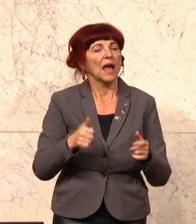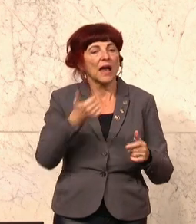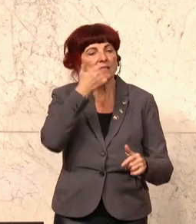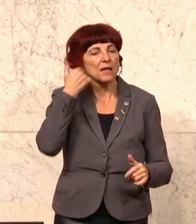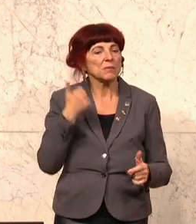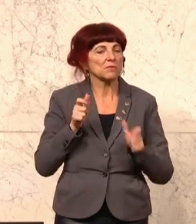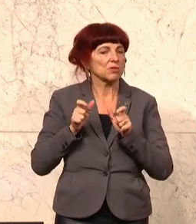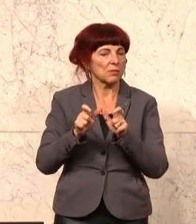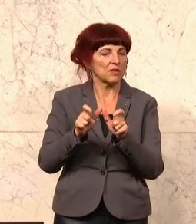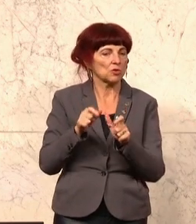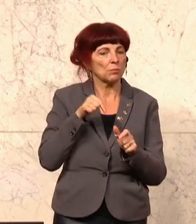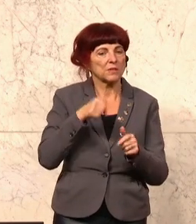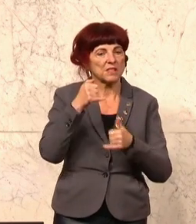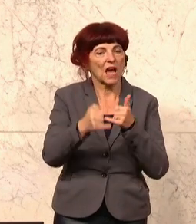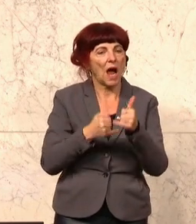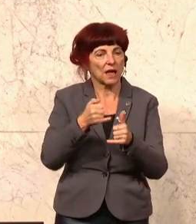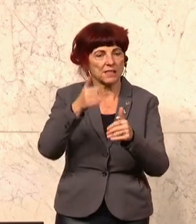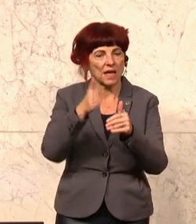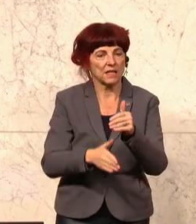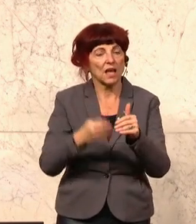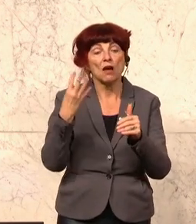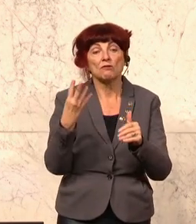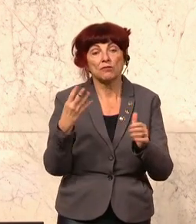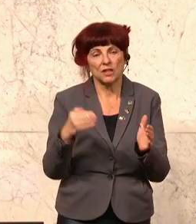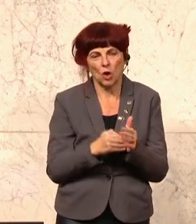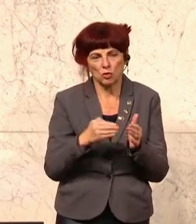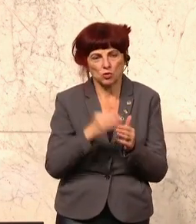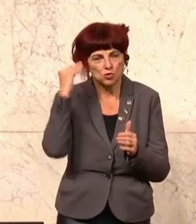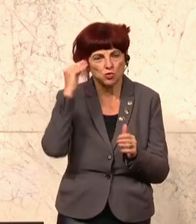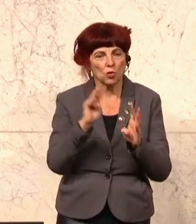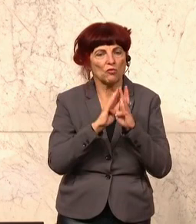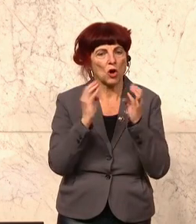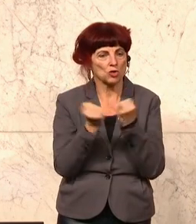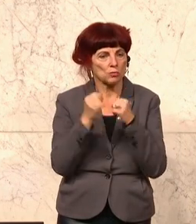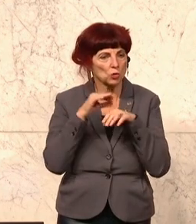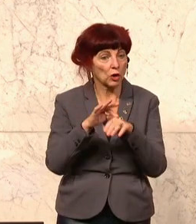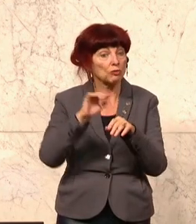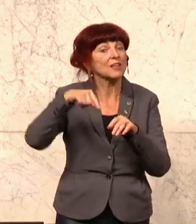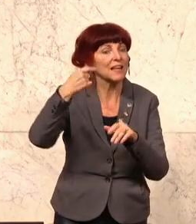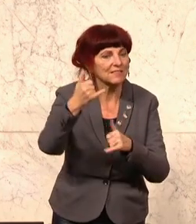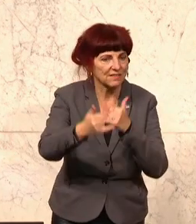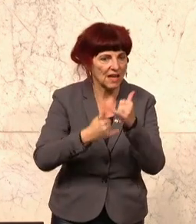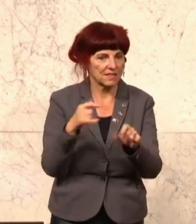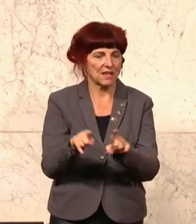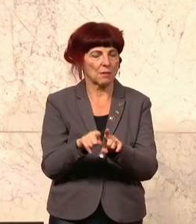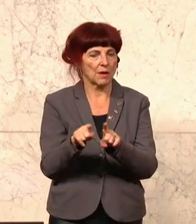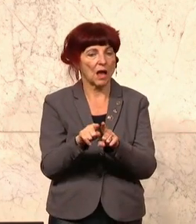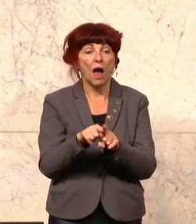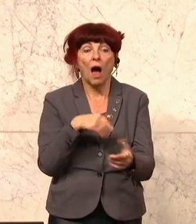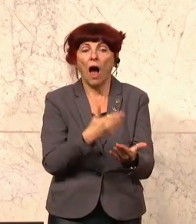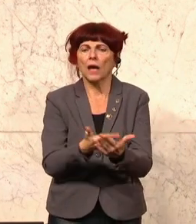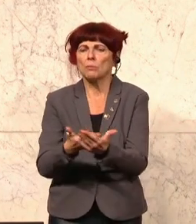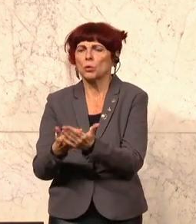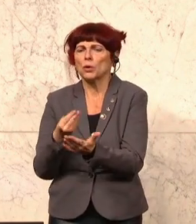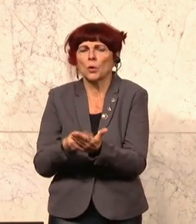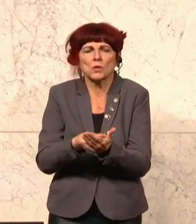Jahresende etwa 4.000 Schulworkshops stattgefunden haben, kommendes Jahr noch einmal so viele. Alle Angebote sind kostenlos und